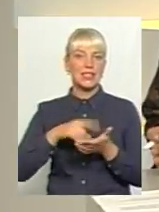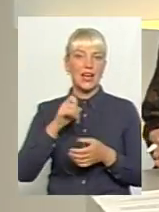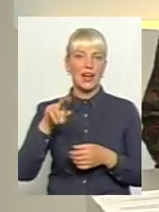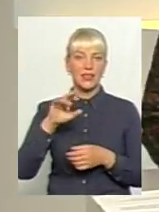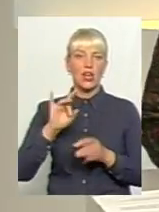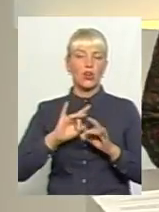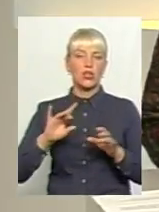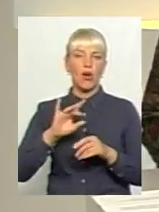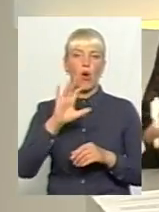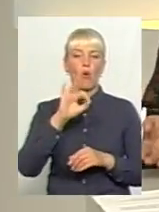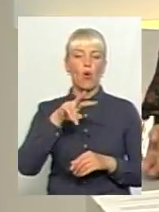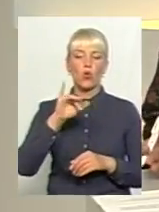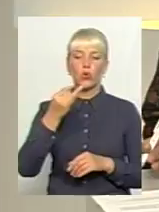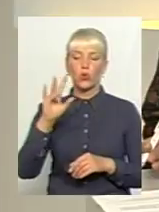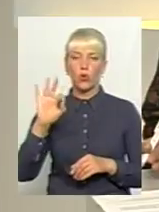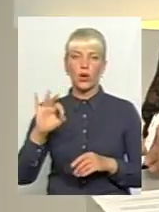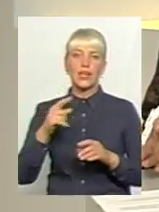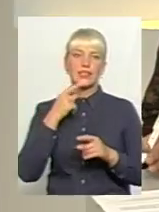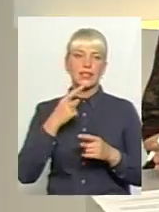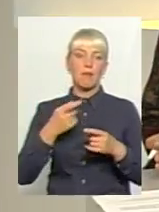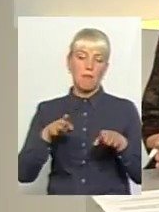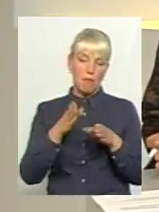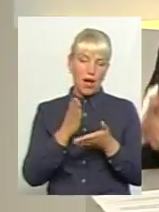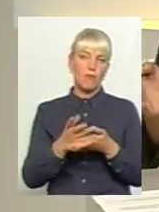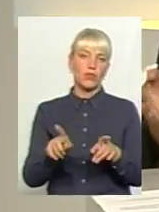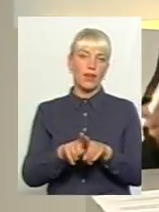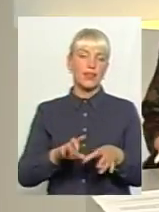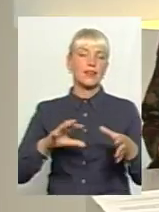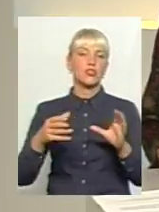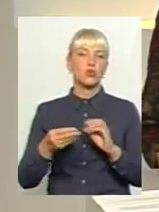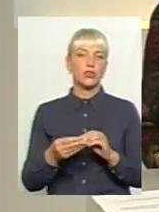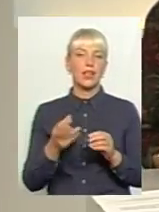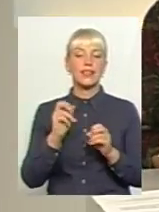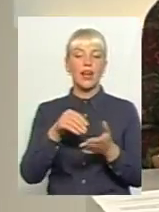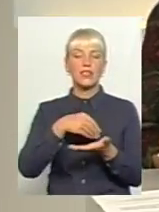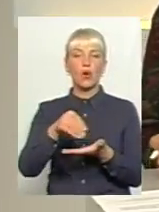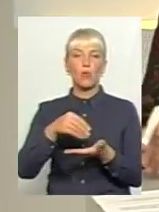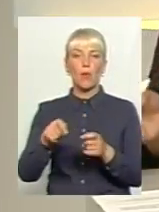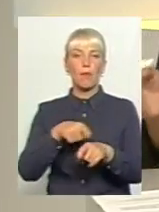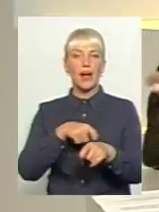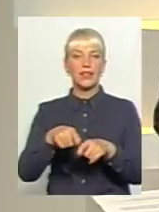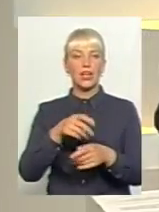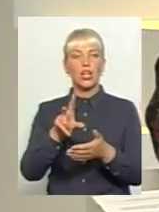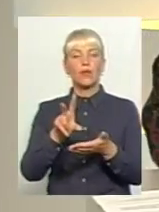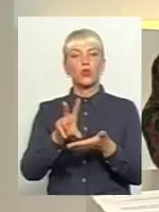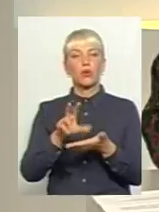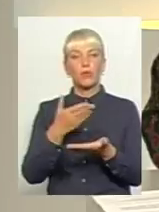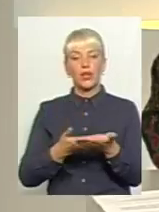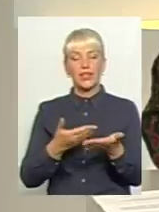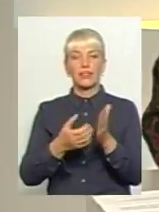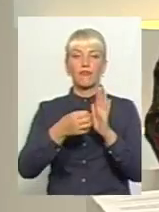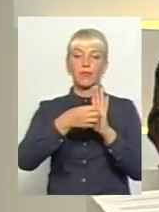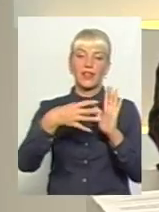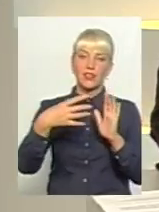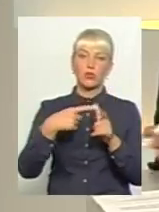Олуйкова минулого року повідомив. Маємо такі результати. Тобто, як закуповувалися матеріали, до прикладу, у 2015 чи